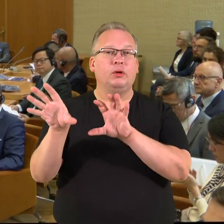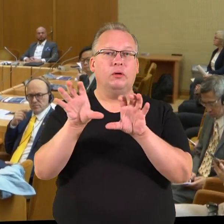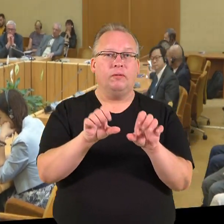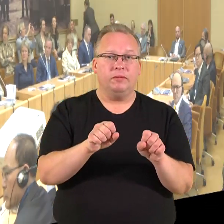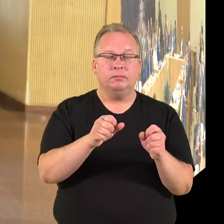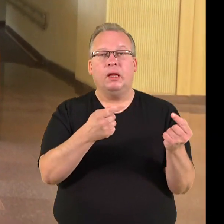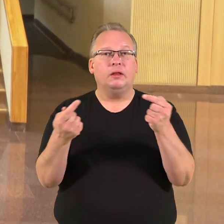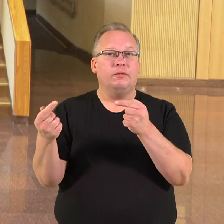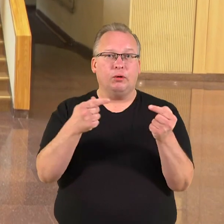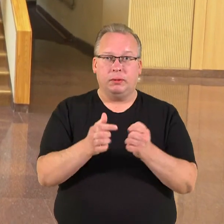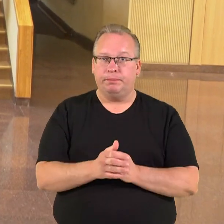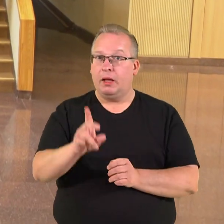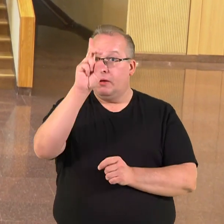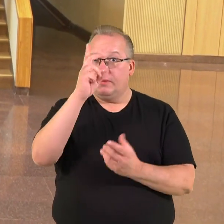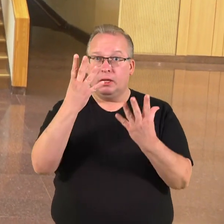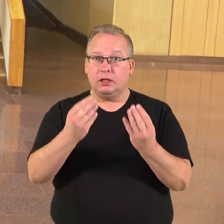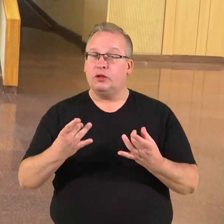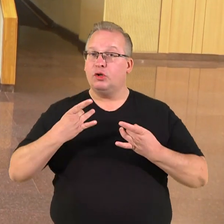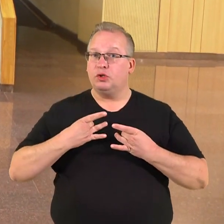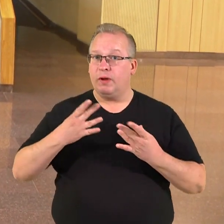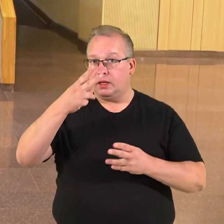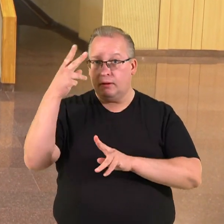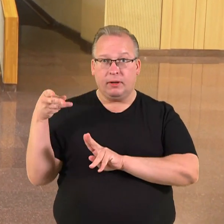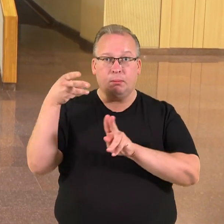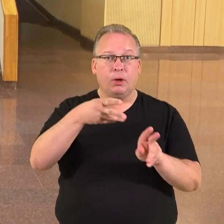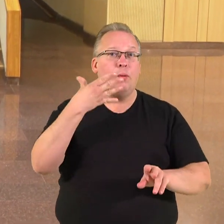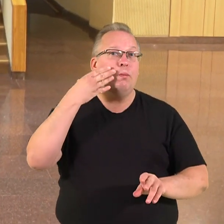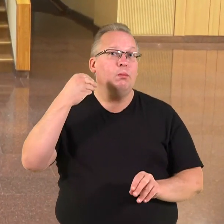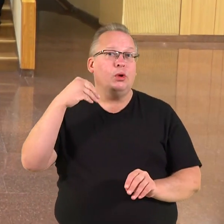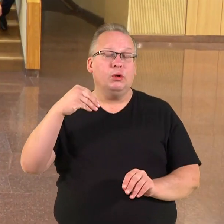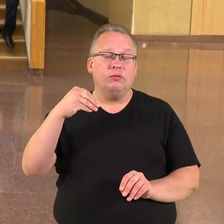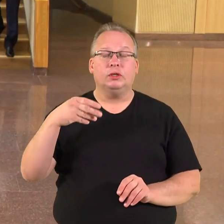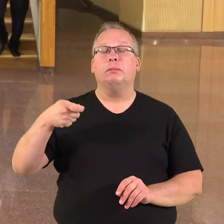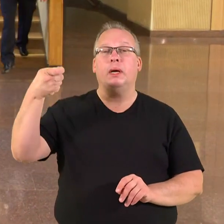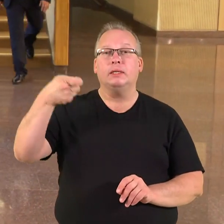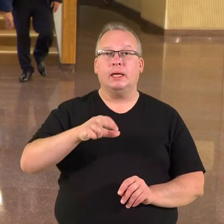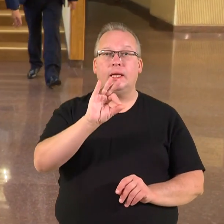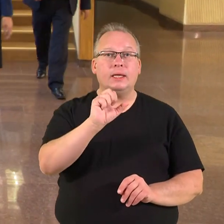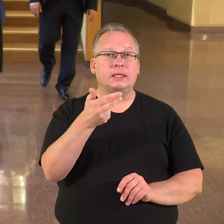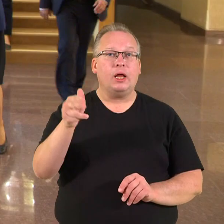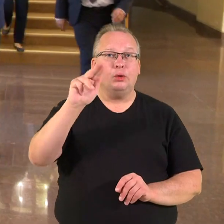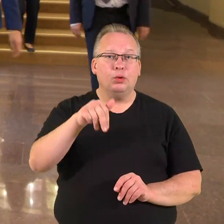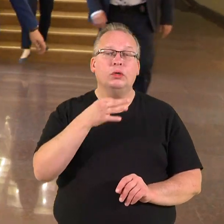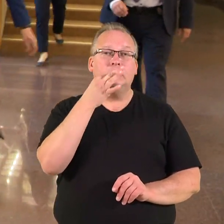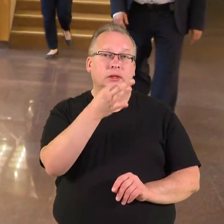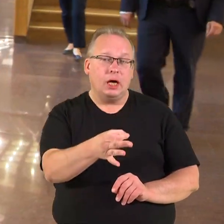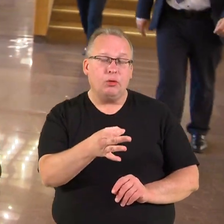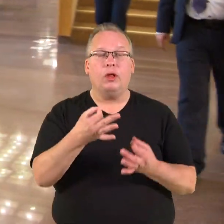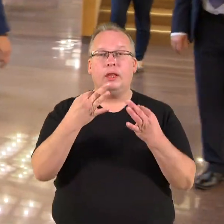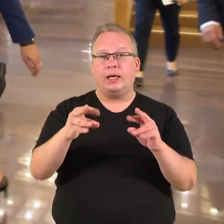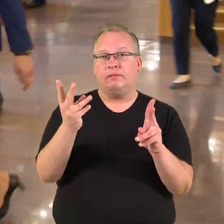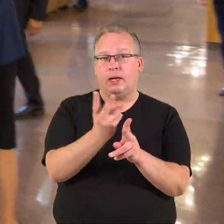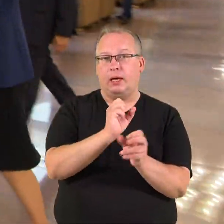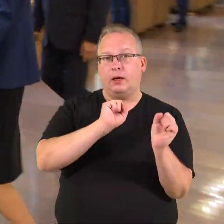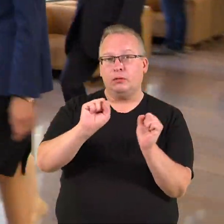dvikuvoje. Valstybės dienos progai Lietuvą atvykusi Moldovos prezidentė Maja Sandu akcentavo, laisvę reikia ginti tai, kad turi